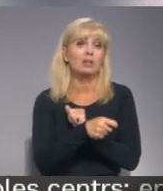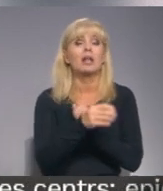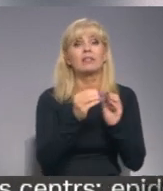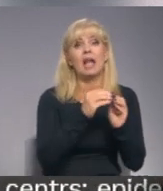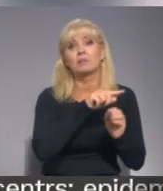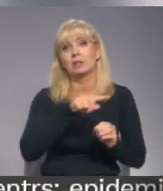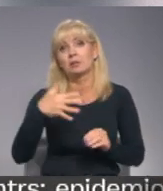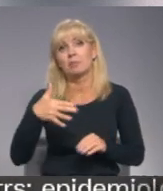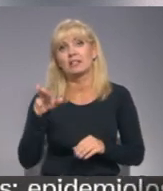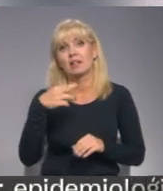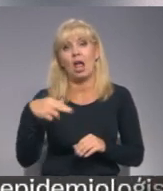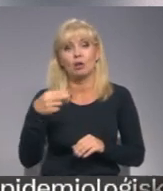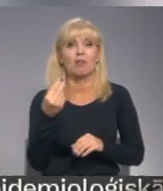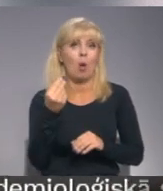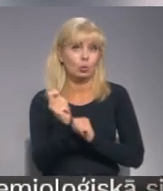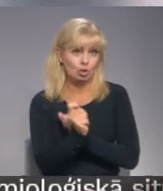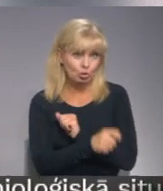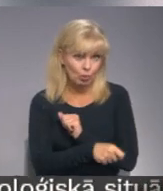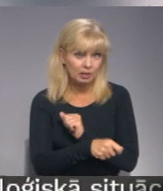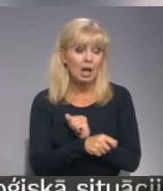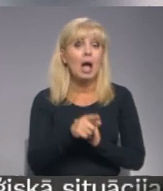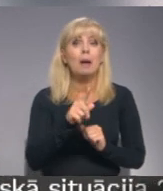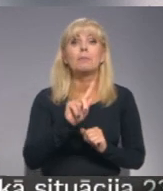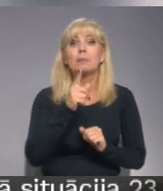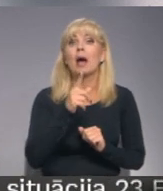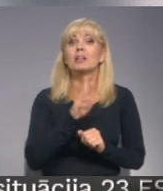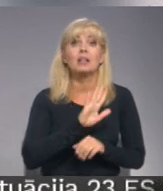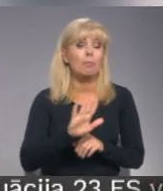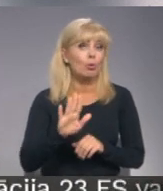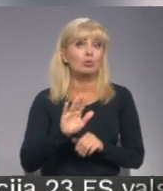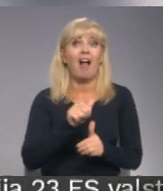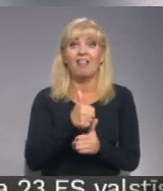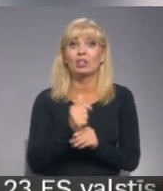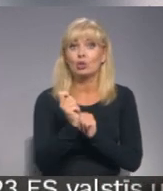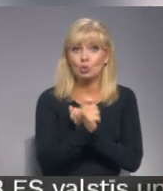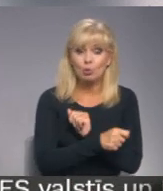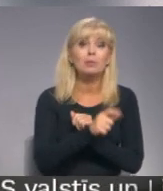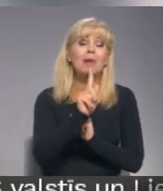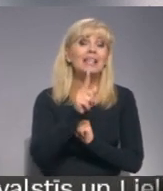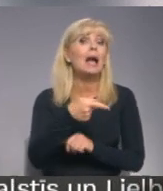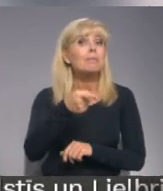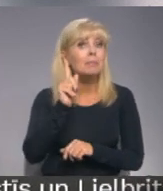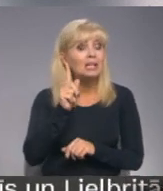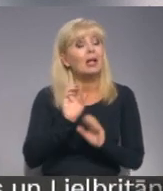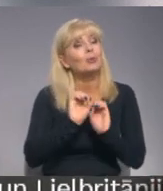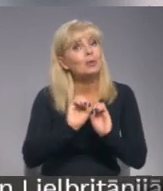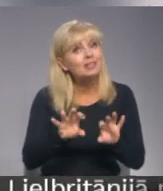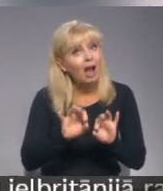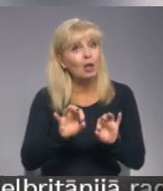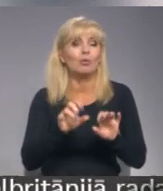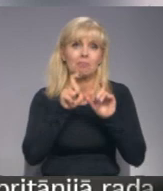primārreiz būšot nevis sodīti, bet gan brīdināt un izskaidrot masku lietošanas nepieciešamību un par to madar līcīt.